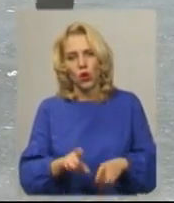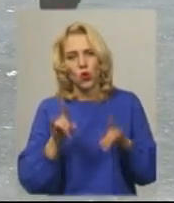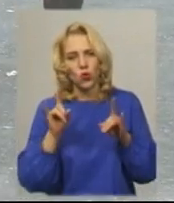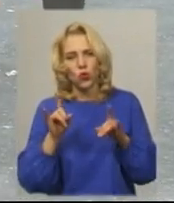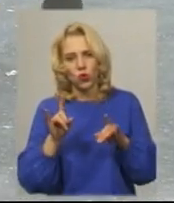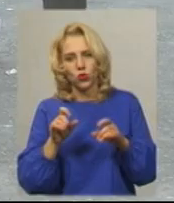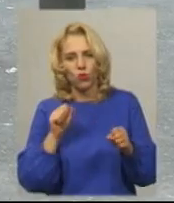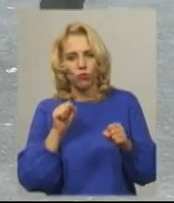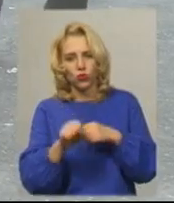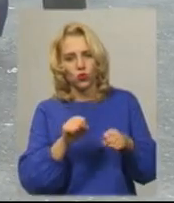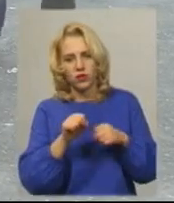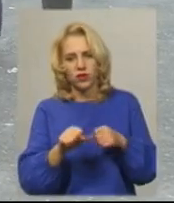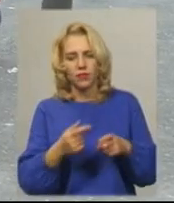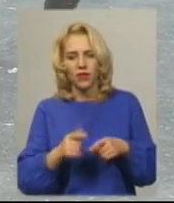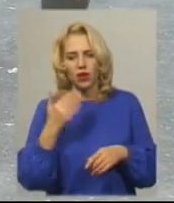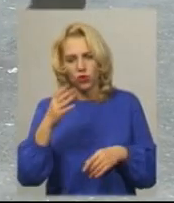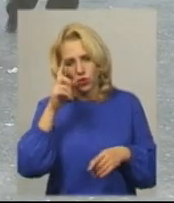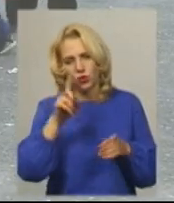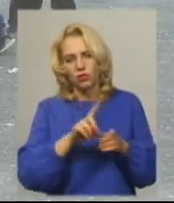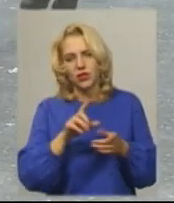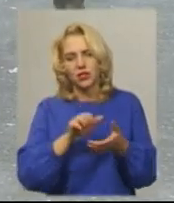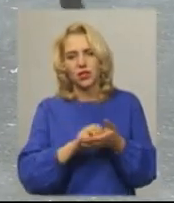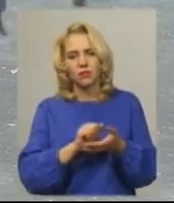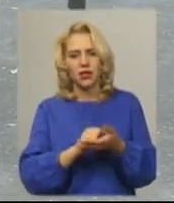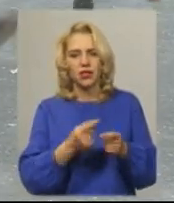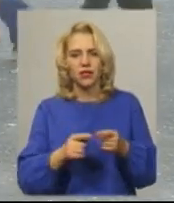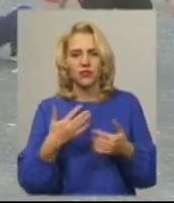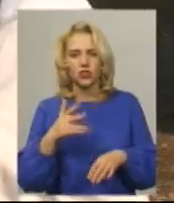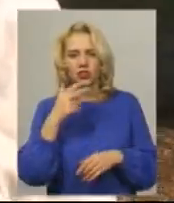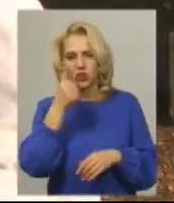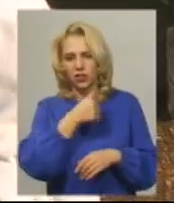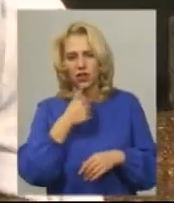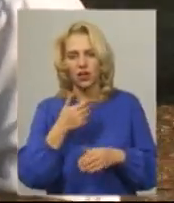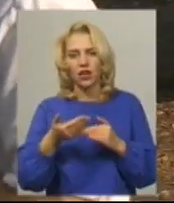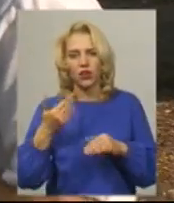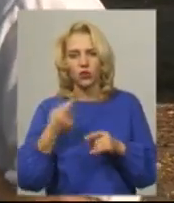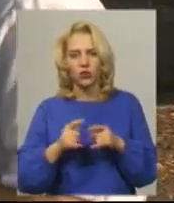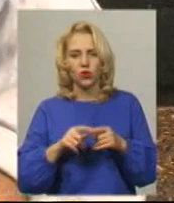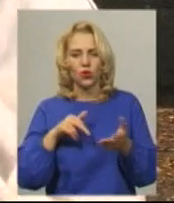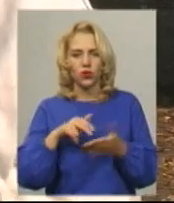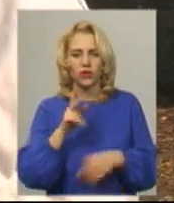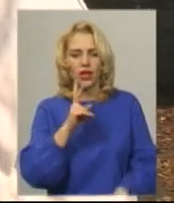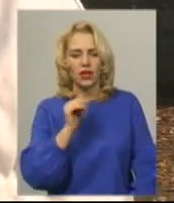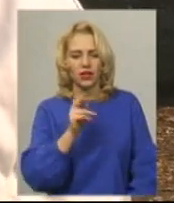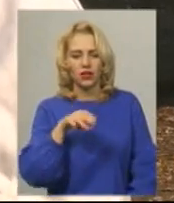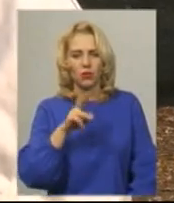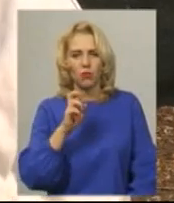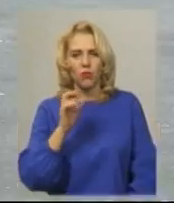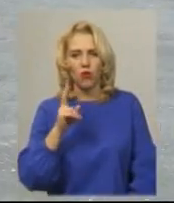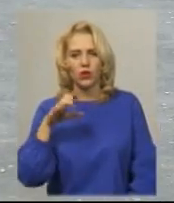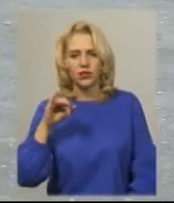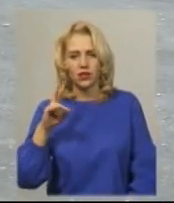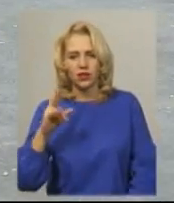Його старший 11-річний брат Тарас Шаткевич займається бойовим ГОПКом третій рік. До цього ходив на кікбоксинг. Каже, тренер поційно підтримує,